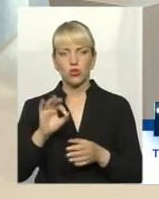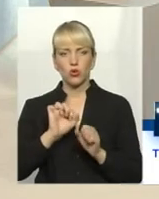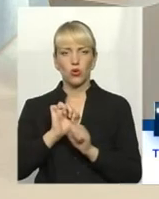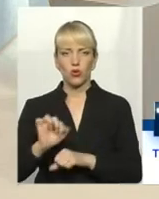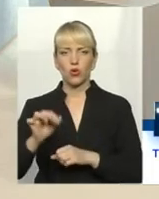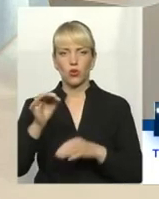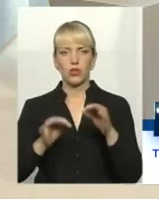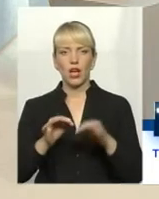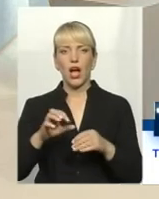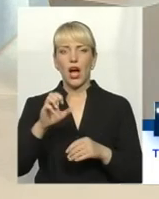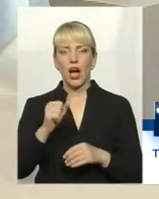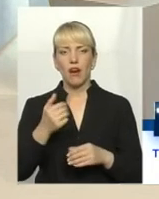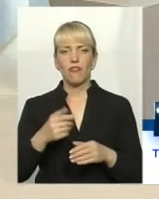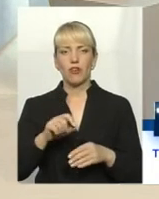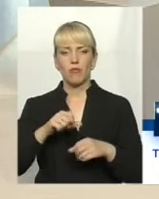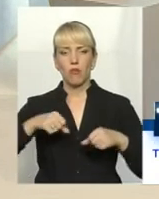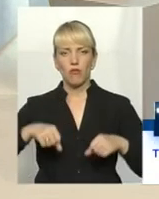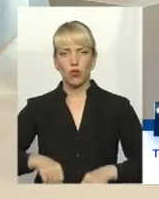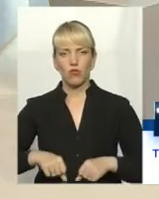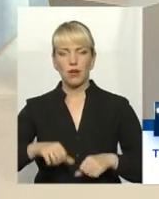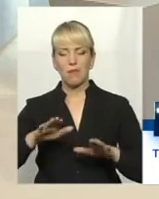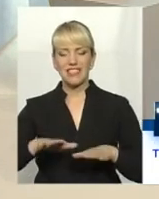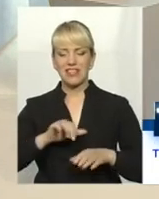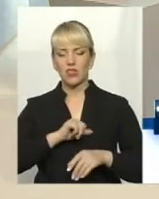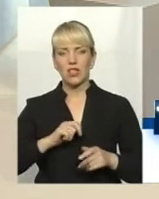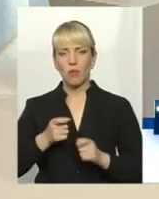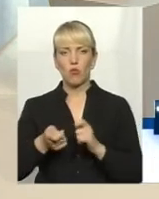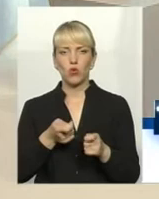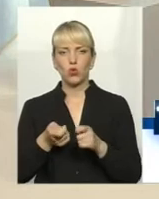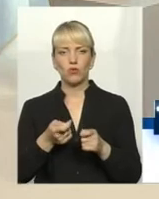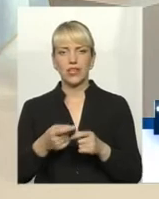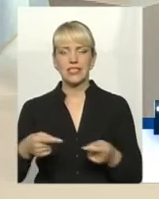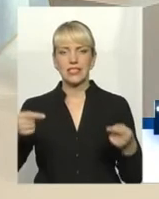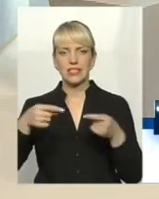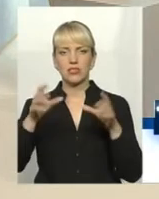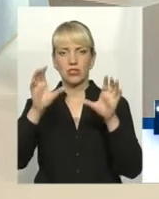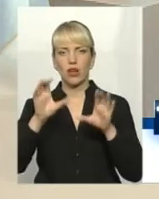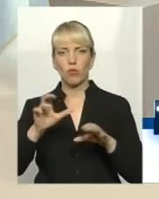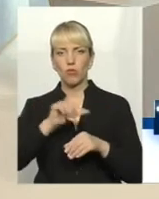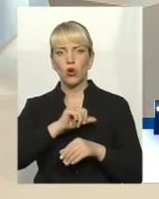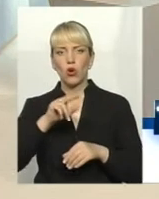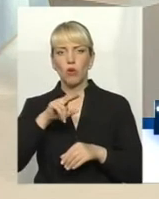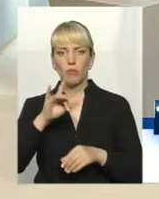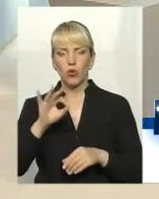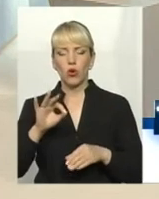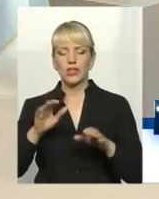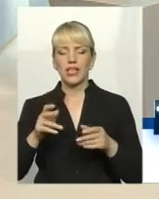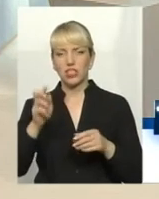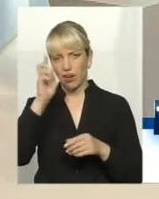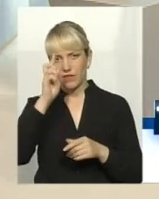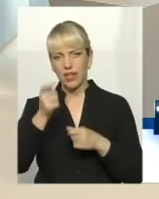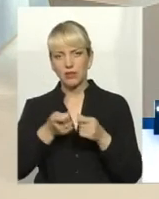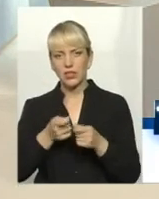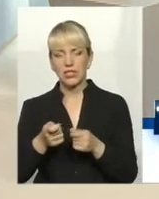А в повноваженнях місцевого самоврядування, в повноваженнях згідно закону про місцеві державні адміністрації прописано